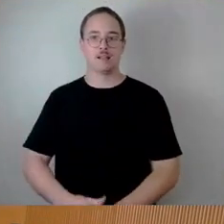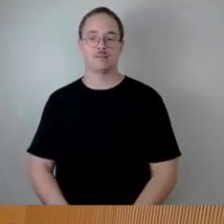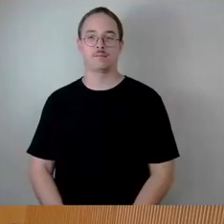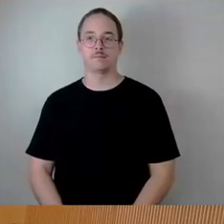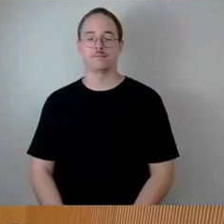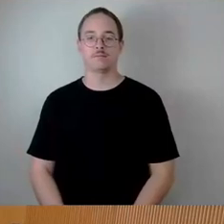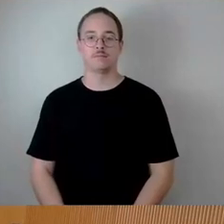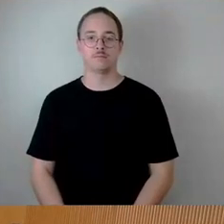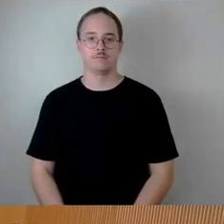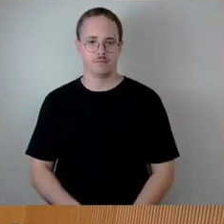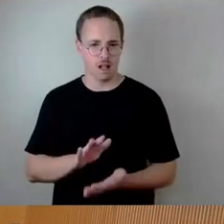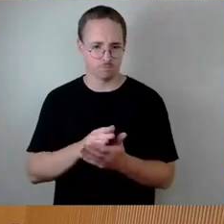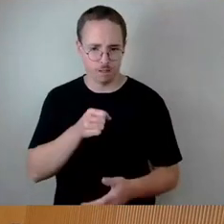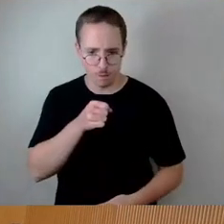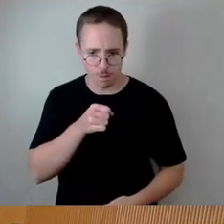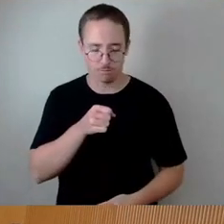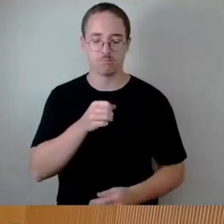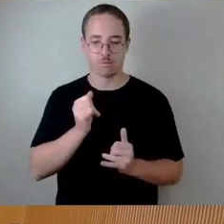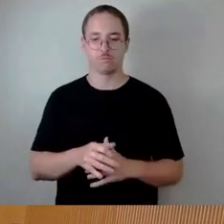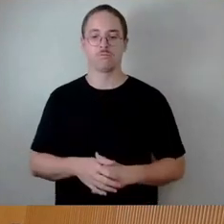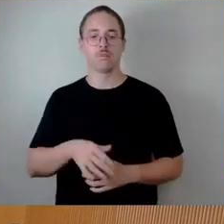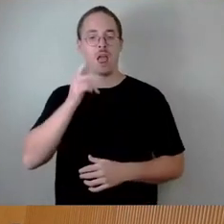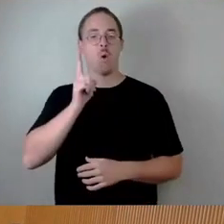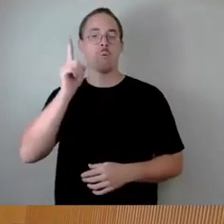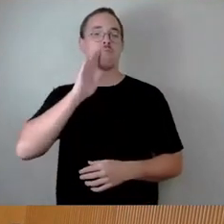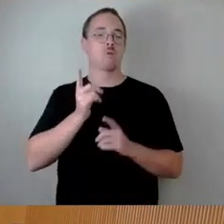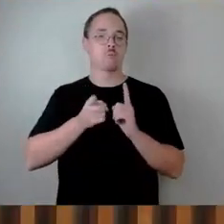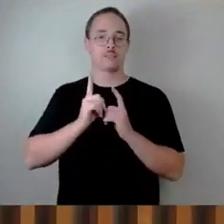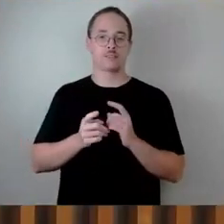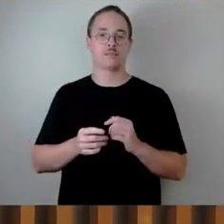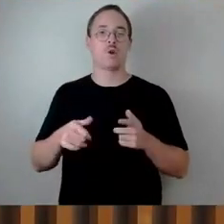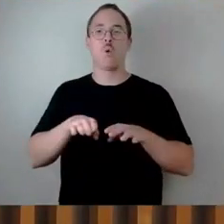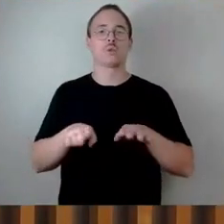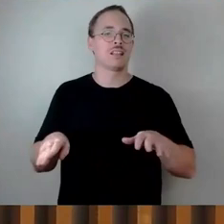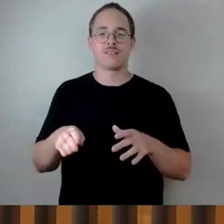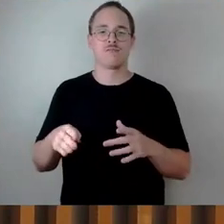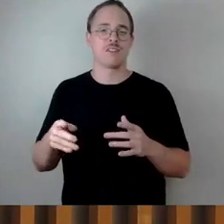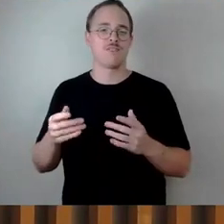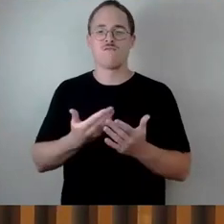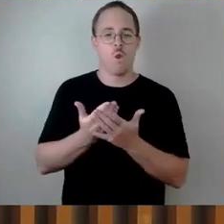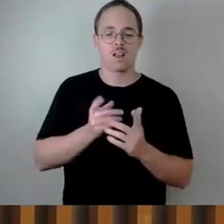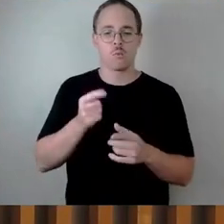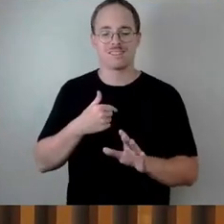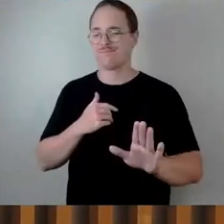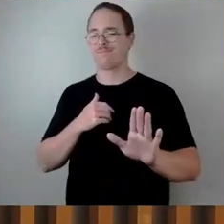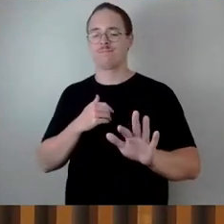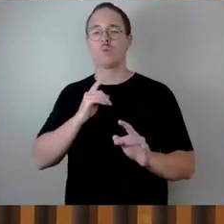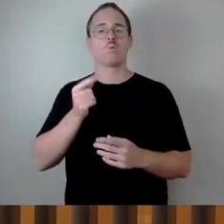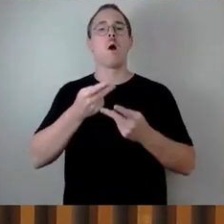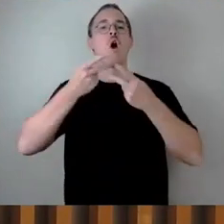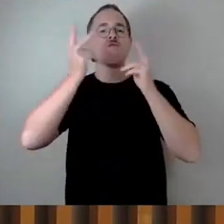Funktioniert das? Ja. Also, Herr Oberbürgermeister, ich will gar nicht zum Grundsätzlichen in Vorlage nochmal vordringen. Ich will nur eine Frage jetzt mal in der Öffentlichkeit stellen,